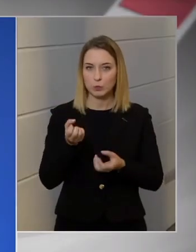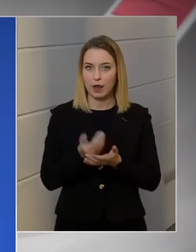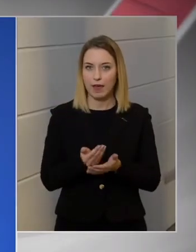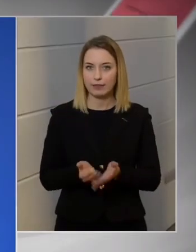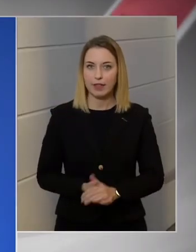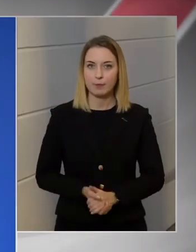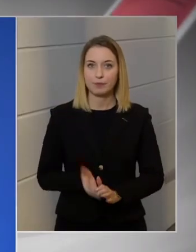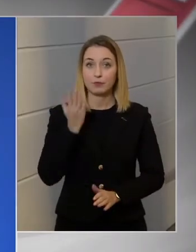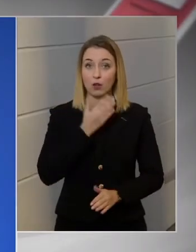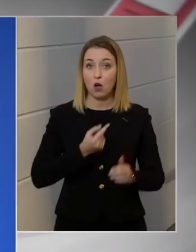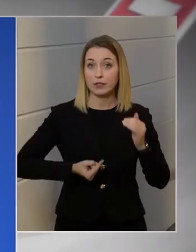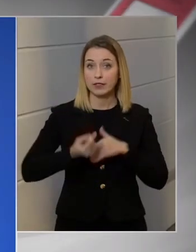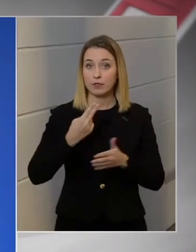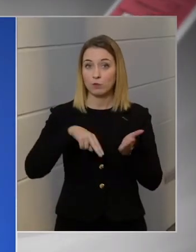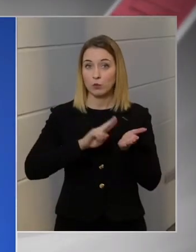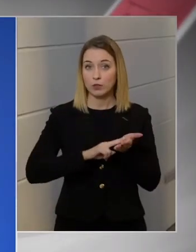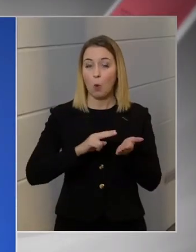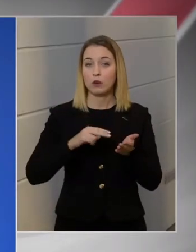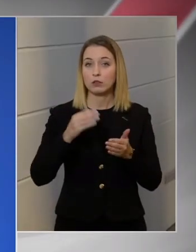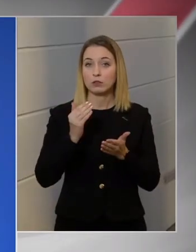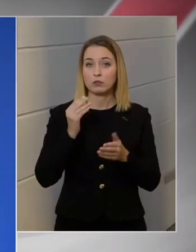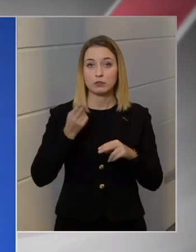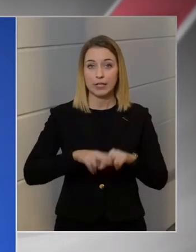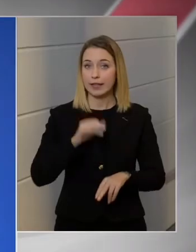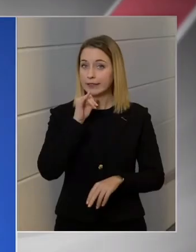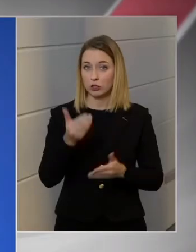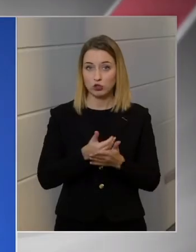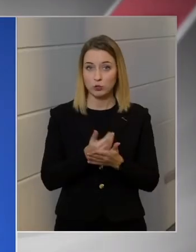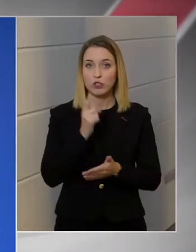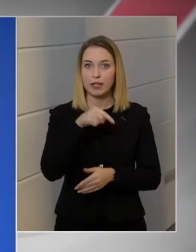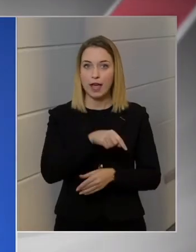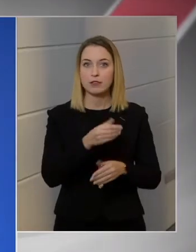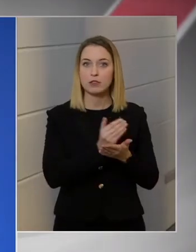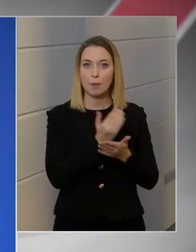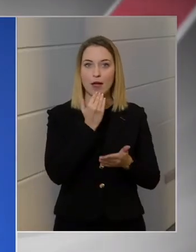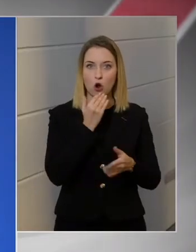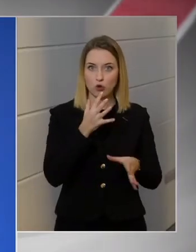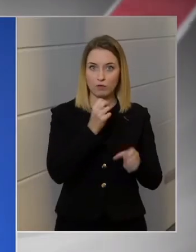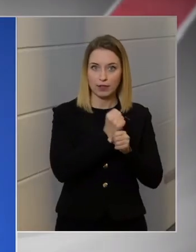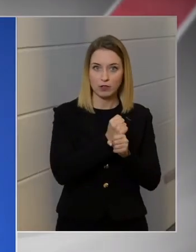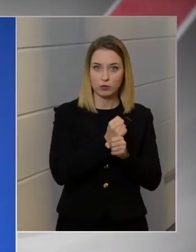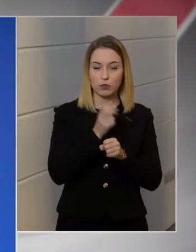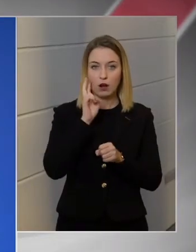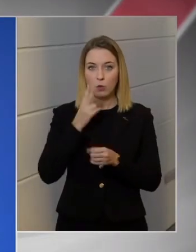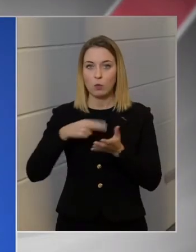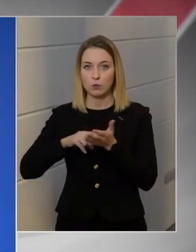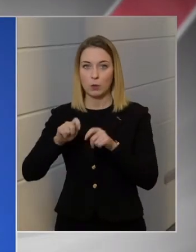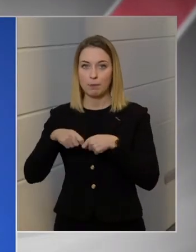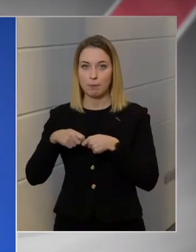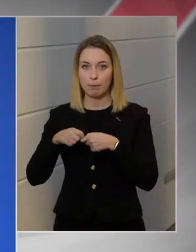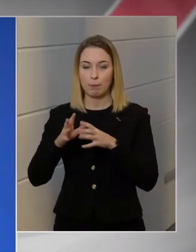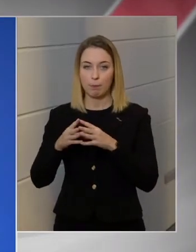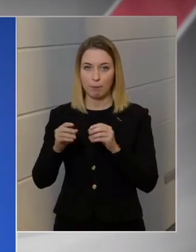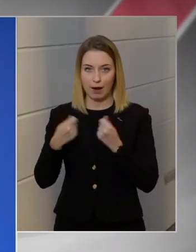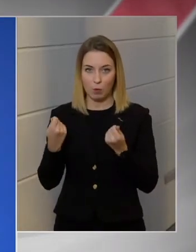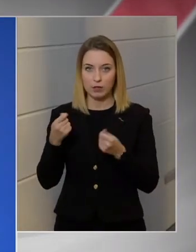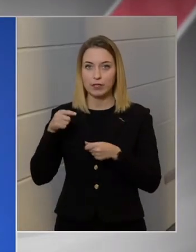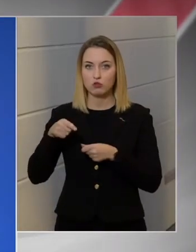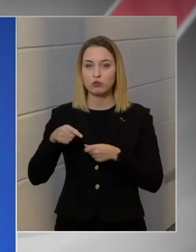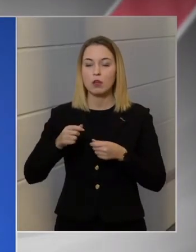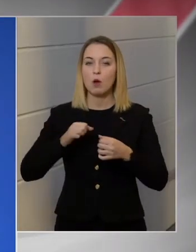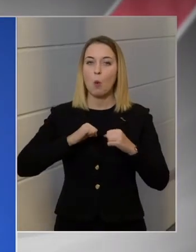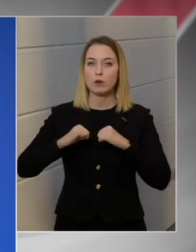Hogyha a rendkívüli jogrendre nincs szükség, de ezt a szabályozást fenn akarjuk tartani, akkor a jogi megoldás az az, hogy az országgyűlésnek el kell fogadni egy